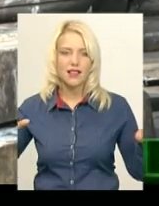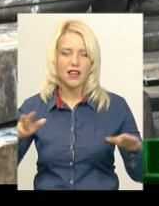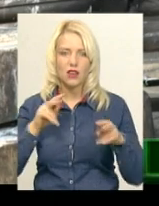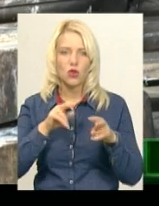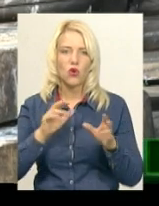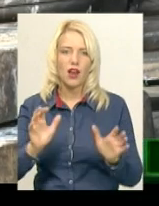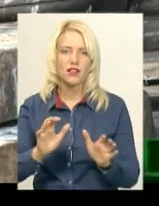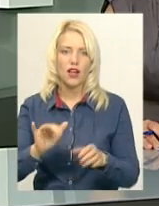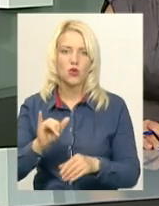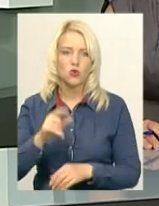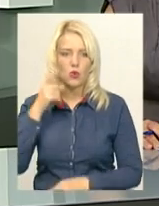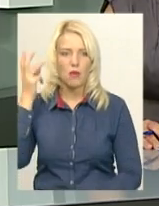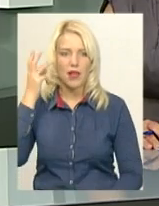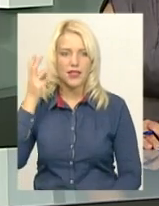Хмельницькому.